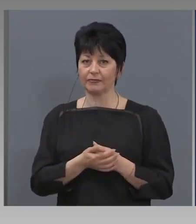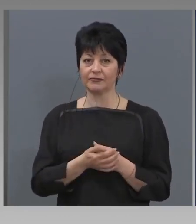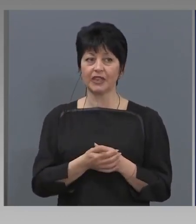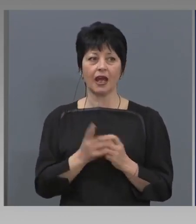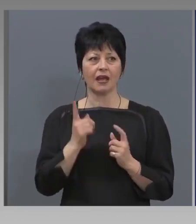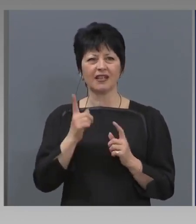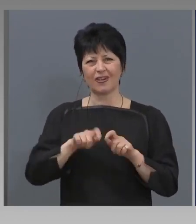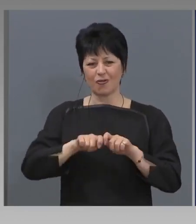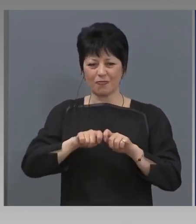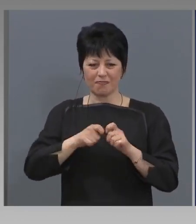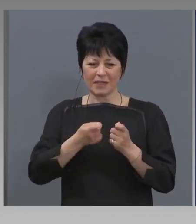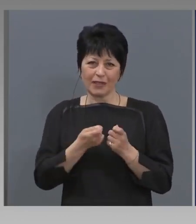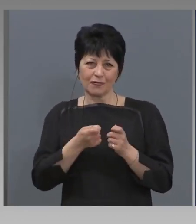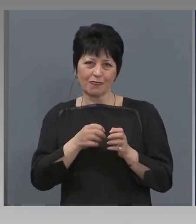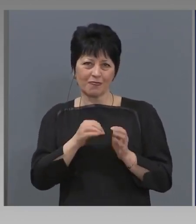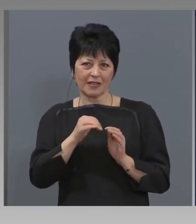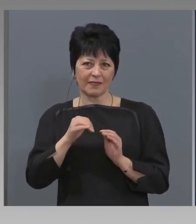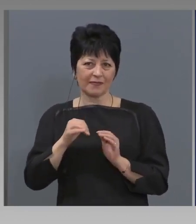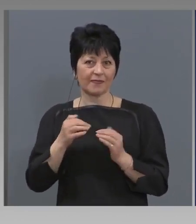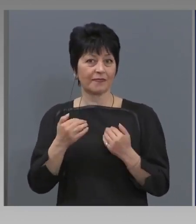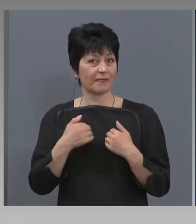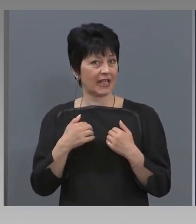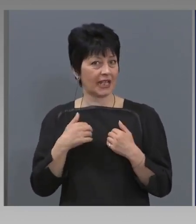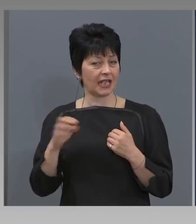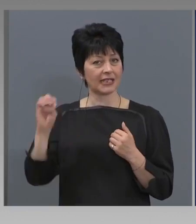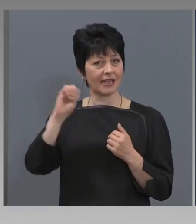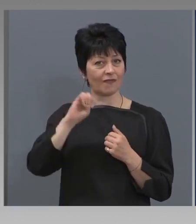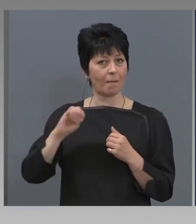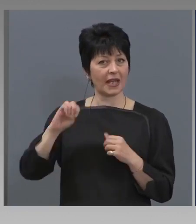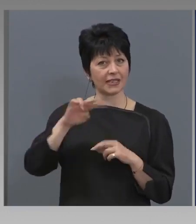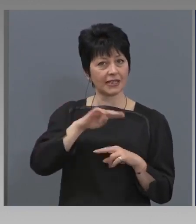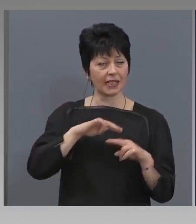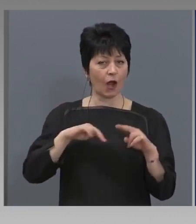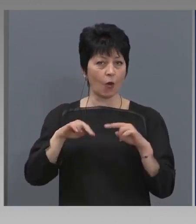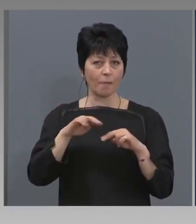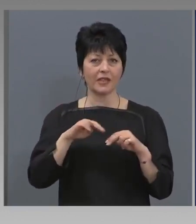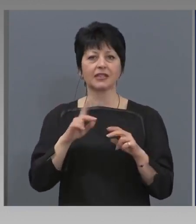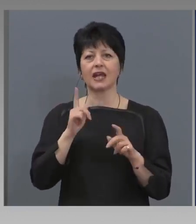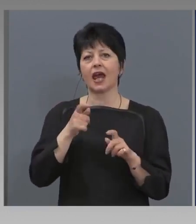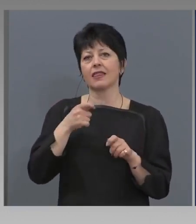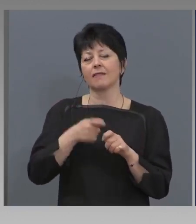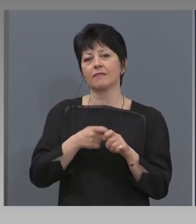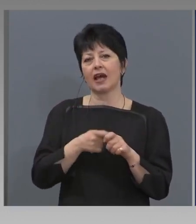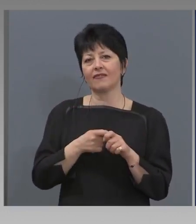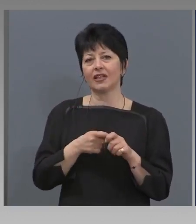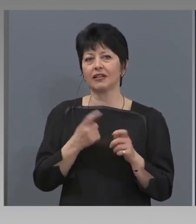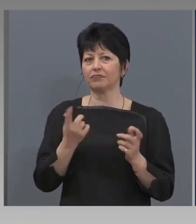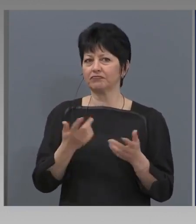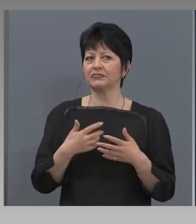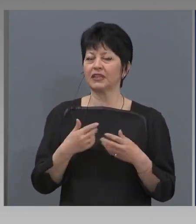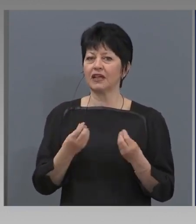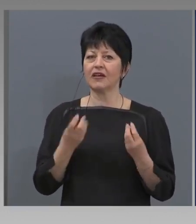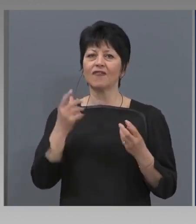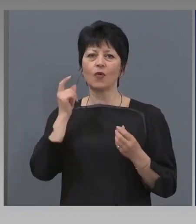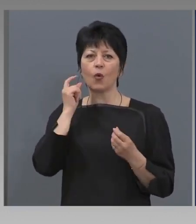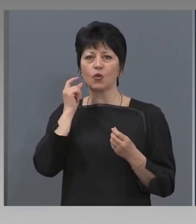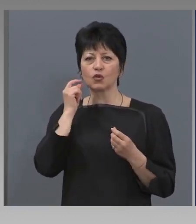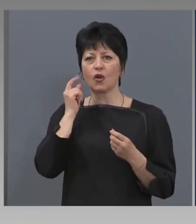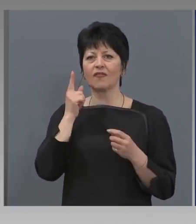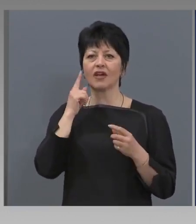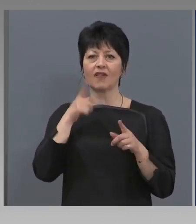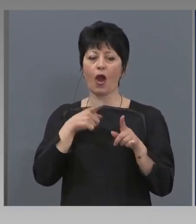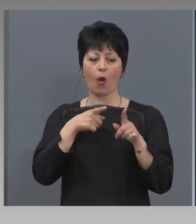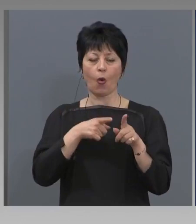Да го пречупи. При нас Европейската комисия е създадена да работи в условията на координация в